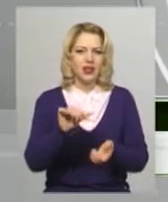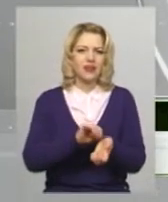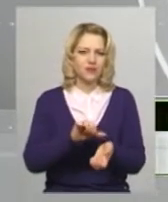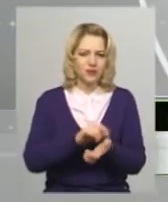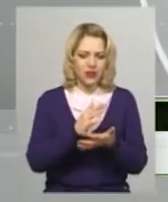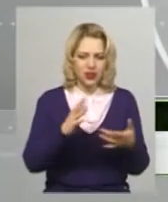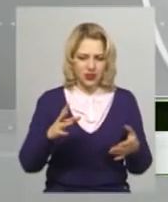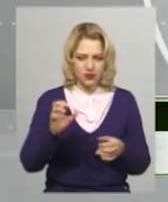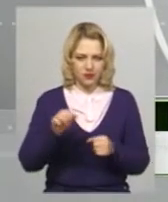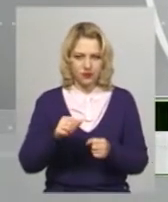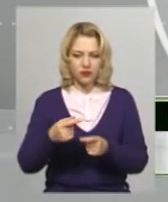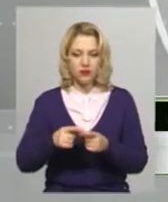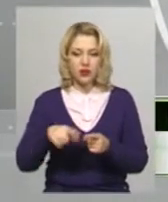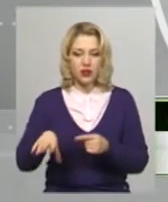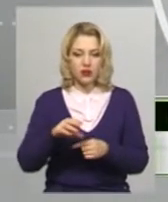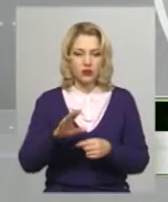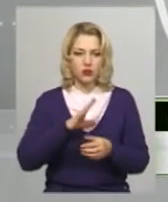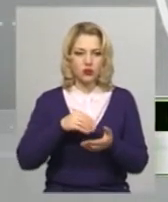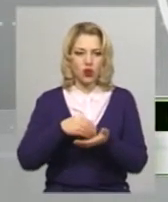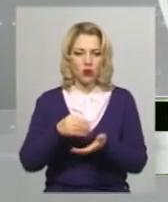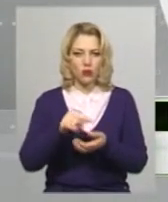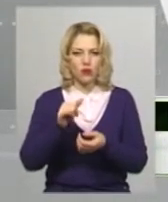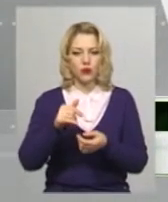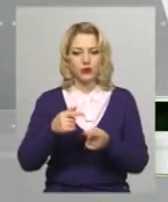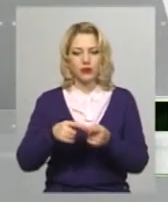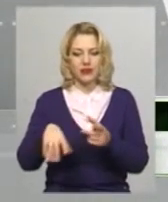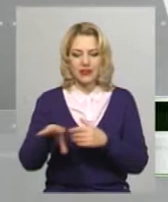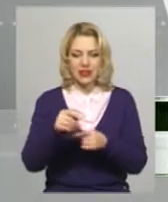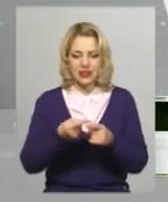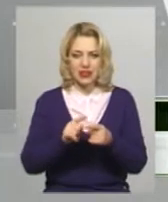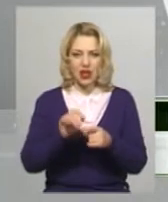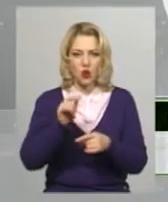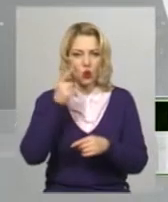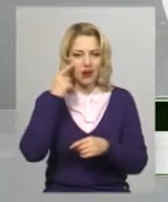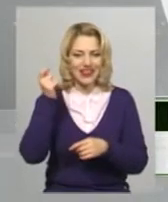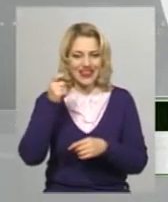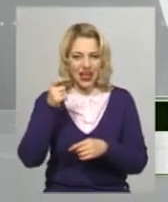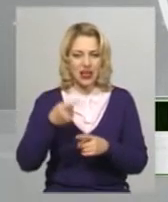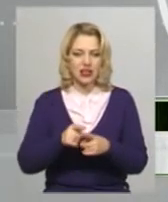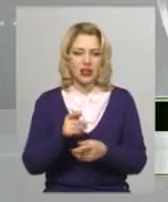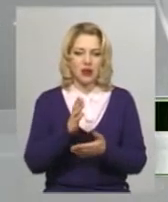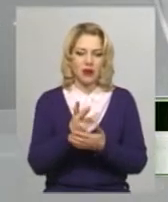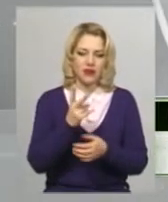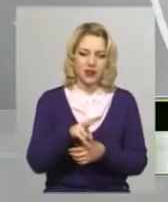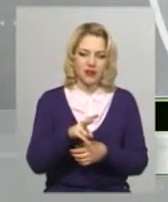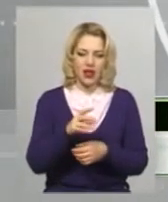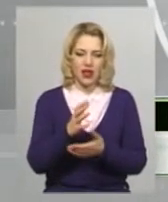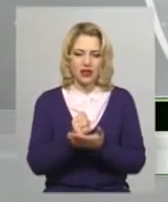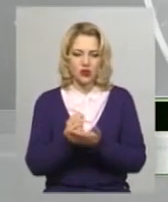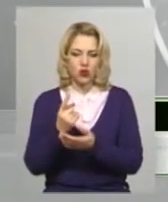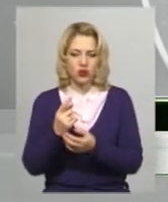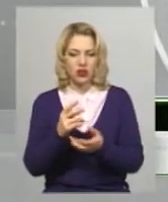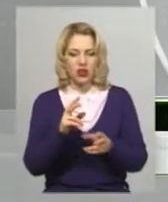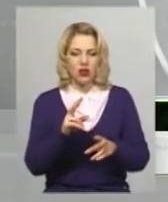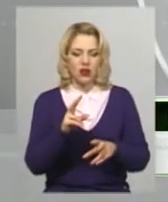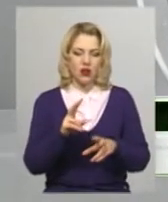культивувати. Кладовість закуповував у Китайській Народній Республіці і мав два онлайн-ресурси. Один розрахований на покупців